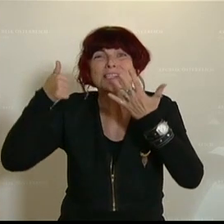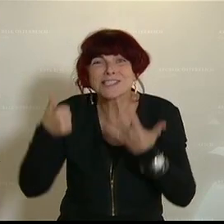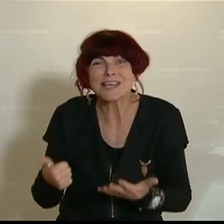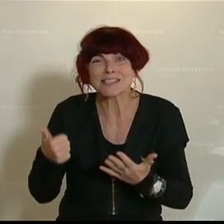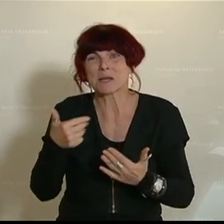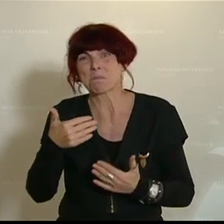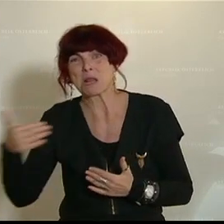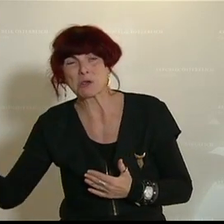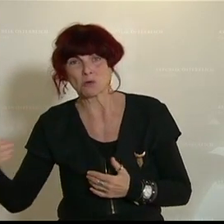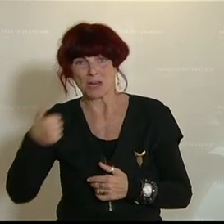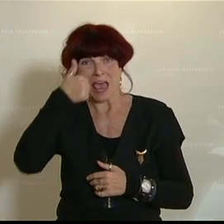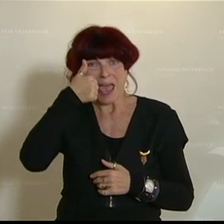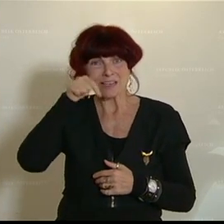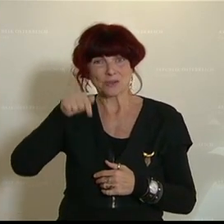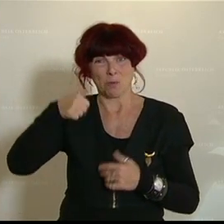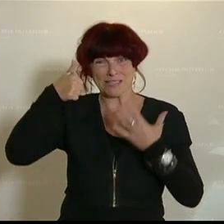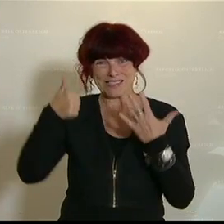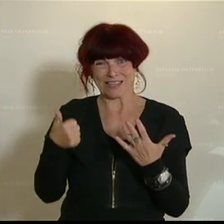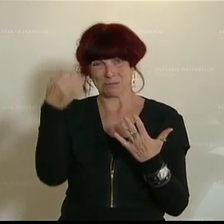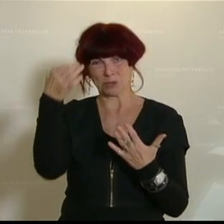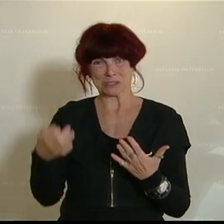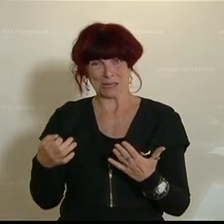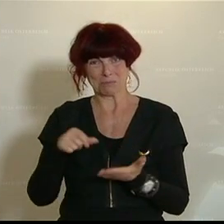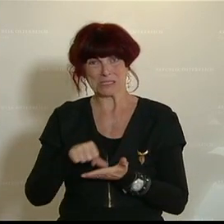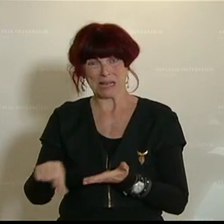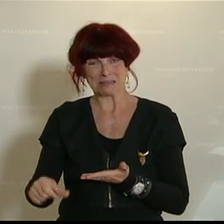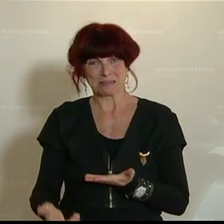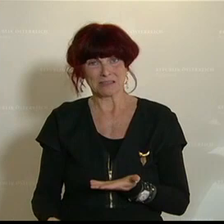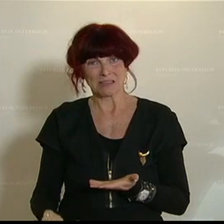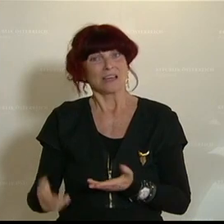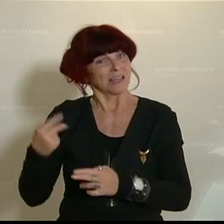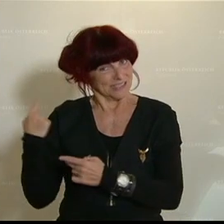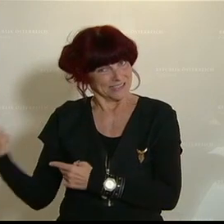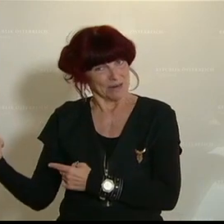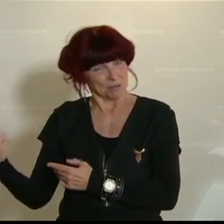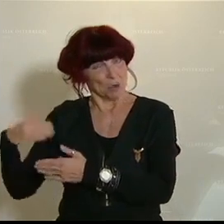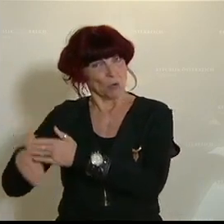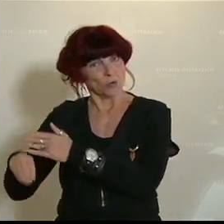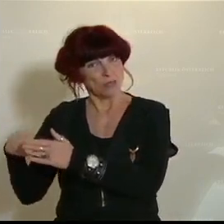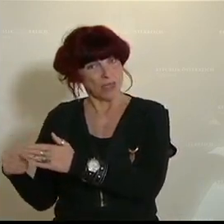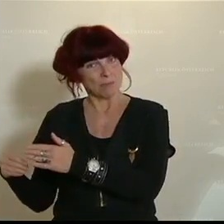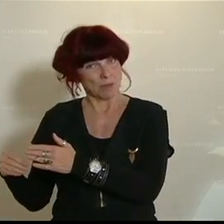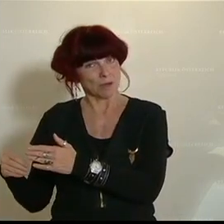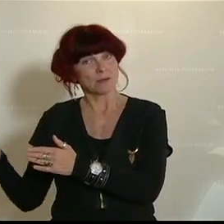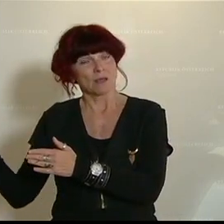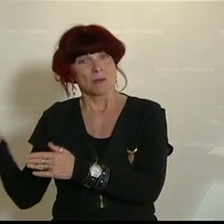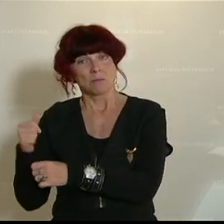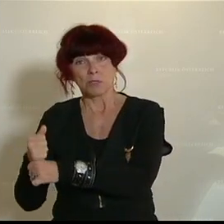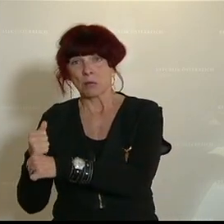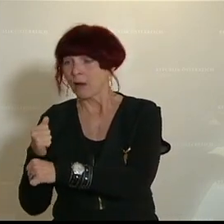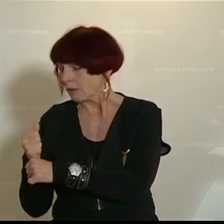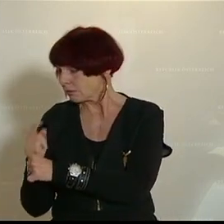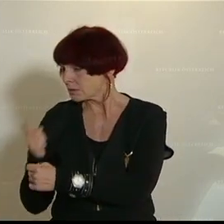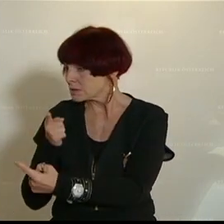Das sind 1,6 Prozent. Also wenn Sie jetzt in einem Unternehmen mit einem Mitarbeiter reden würden, wie er seine Ziele erreicht,